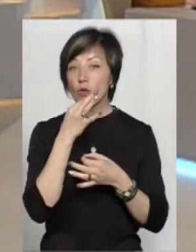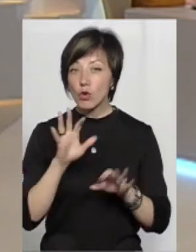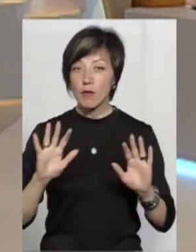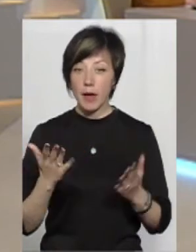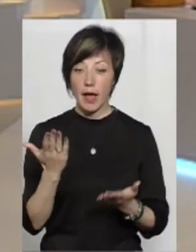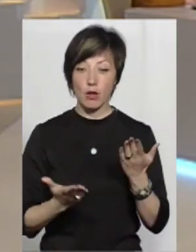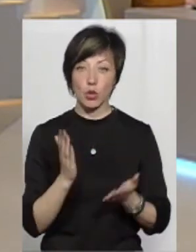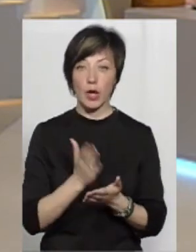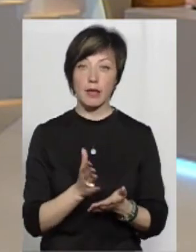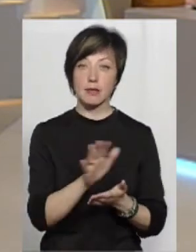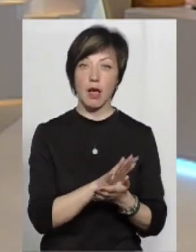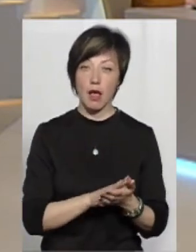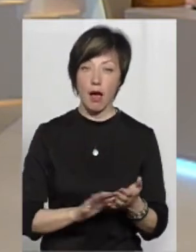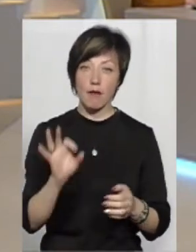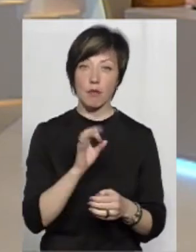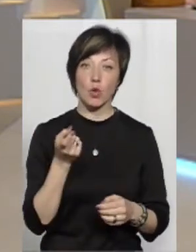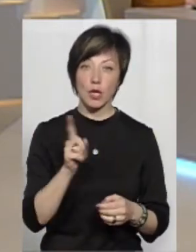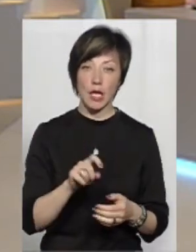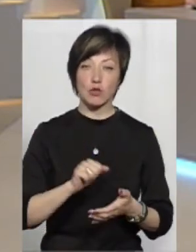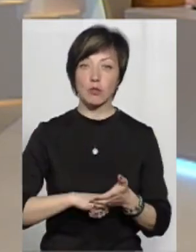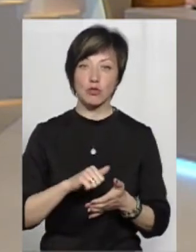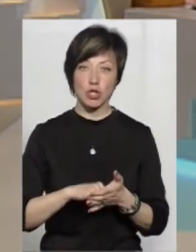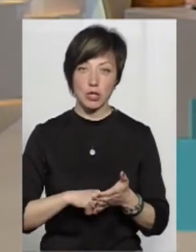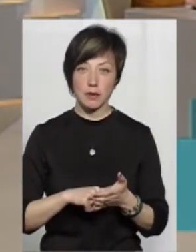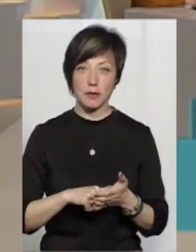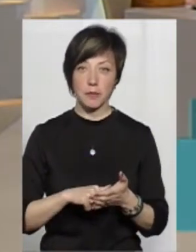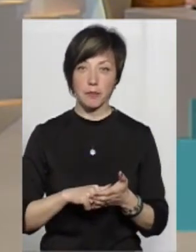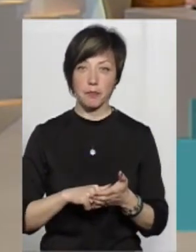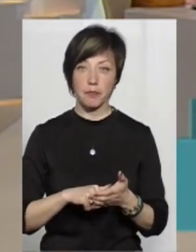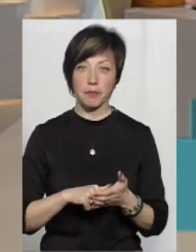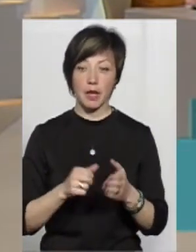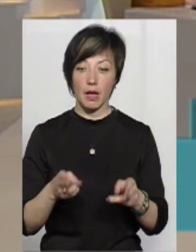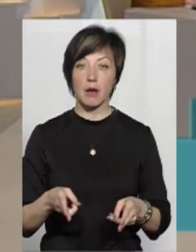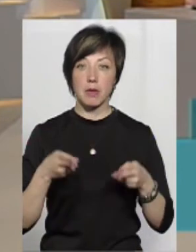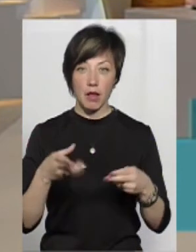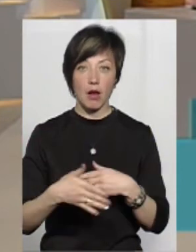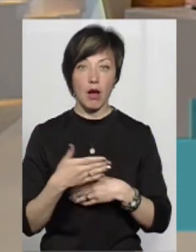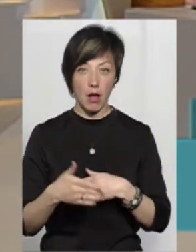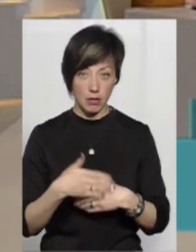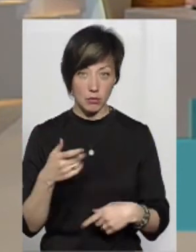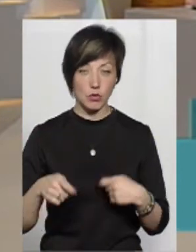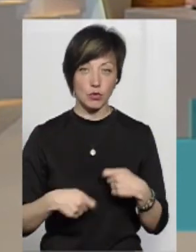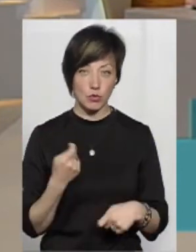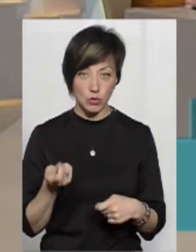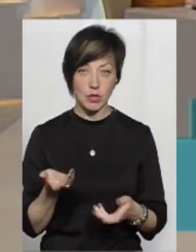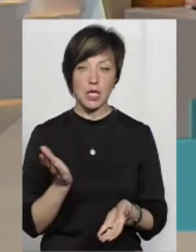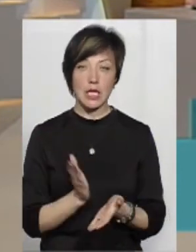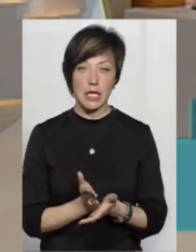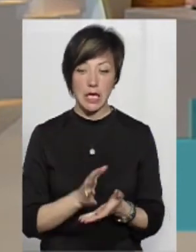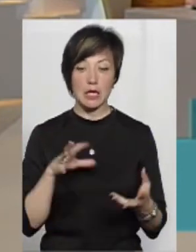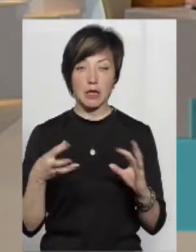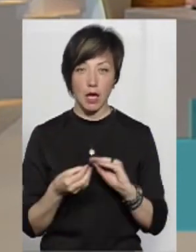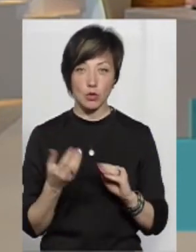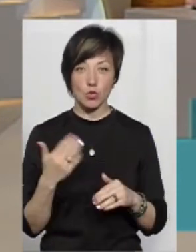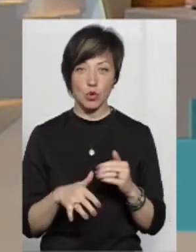якщо є заява про те, що спричинене, ну, кримінально каране протиправне діяння, тобто, є